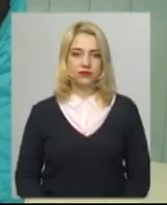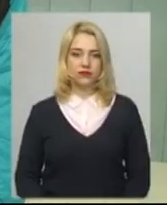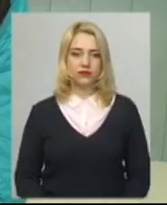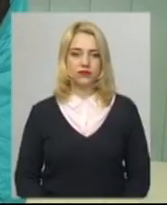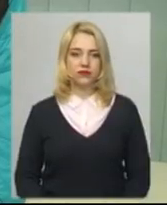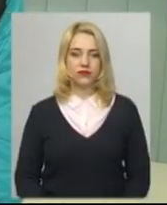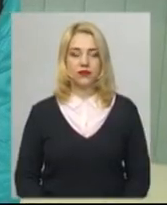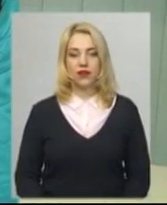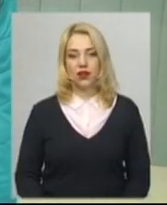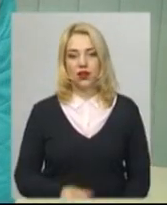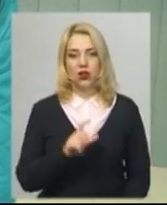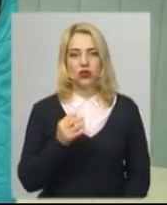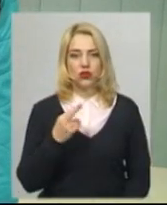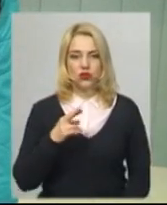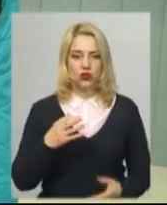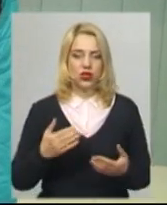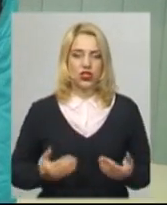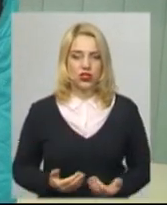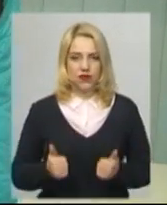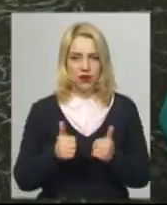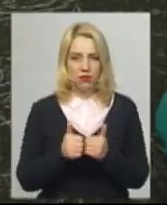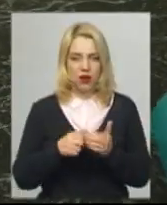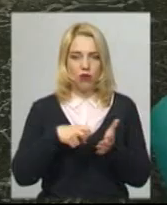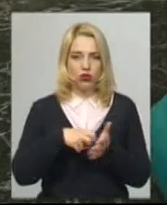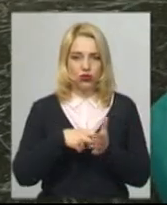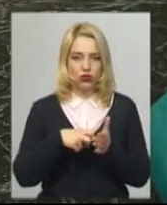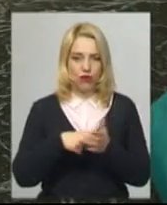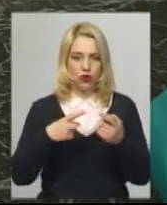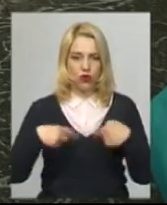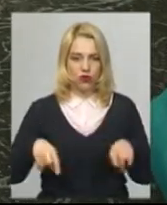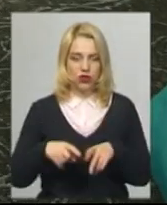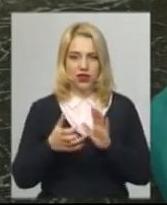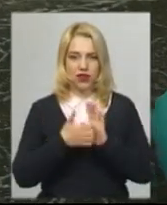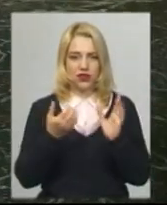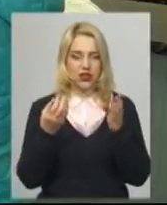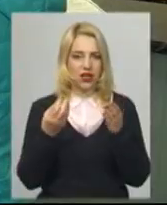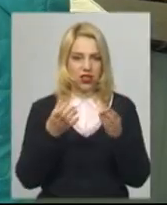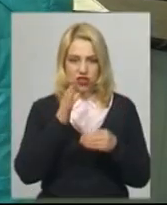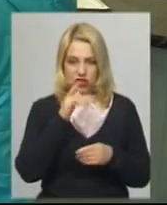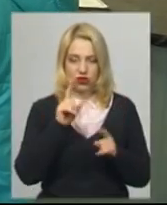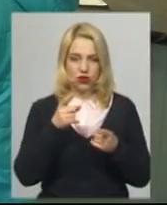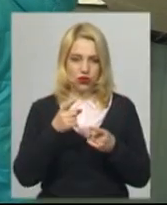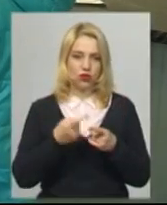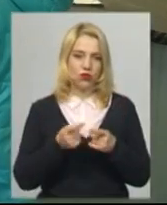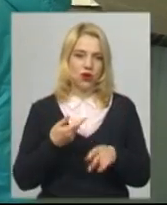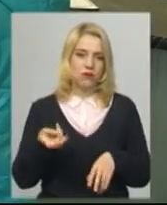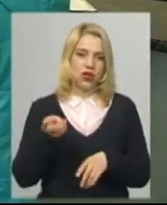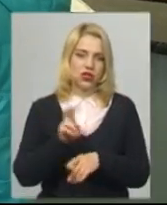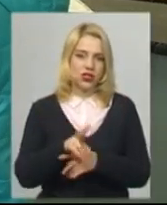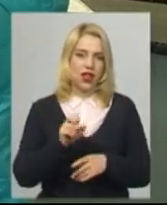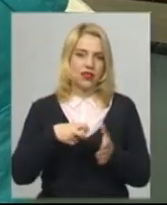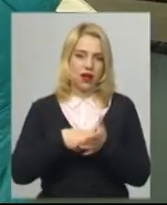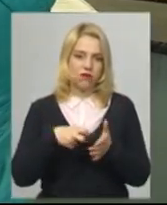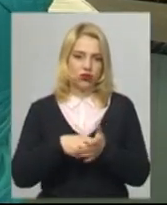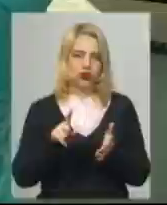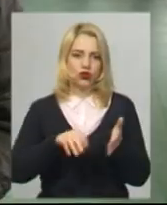Зоя Бацевець живе неподалік поштового віддільня. Каже, через брак часу немає, коли спекти паску. І тому прийшла на пошту, аби придбати пасочку і